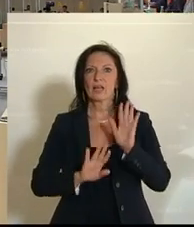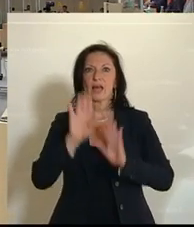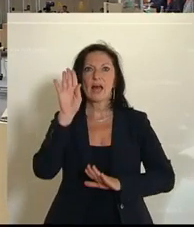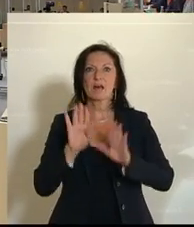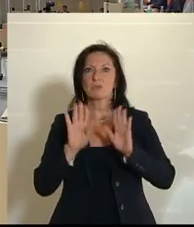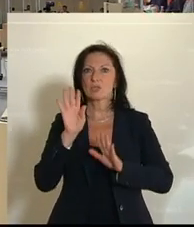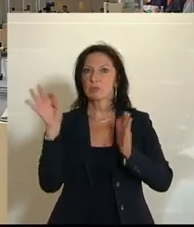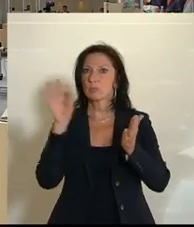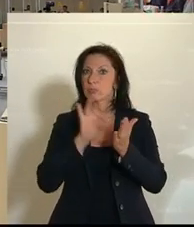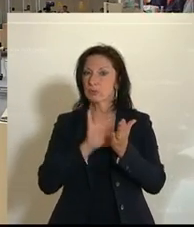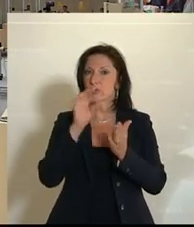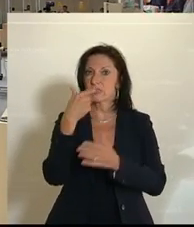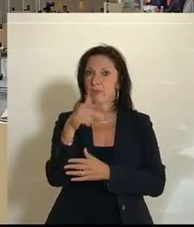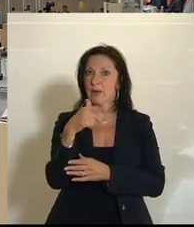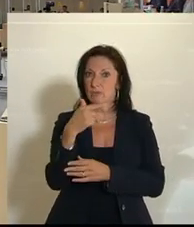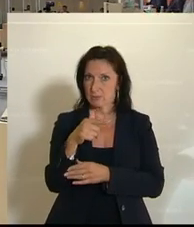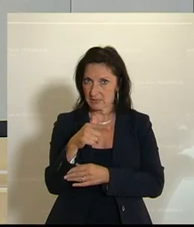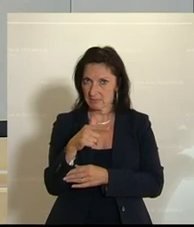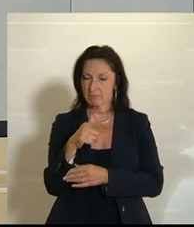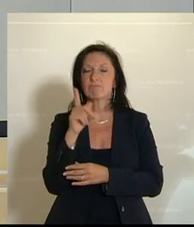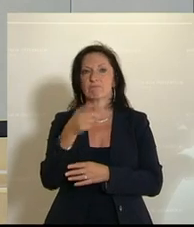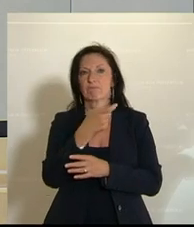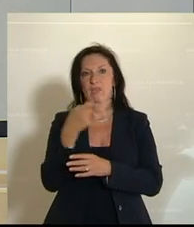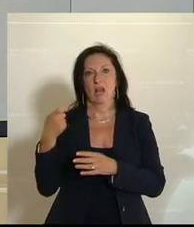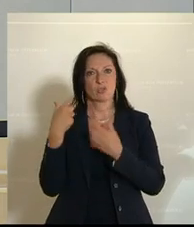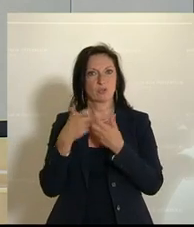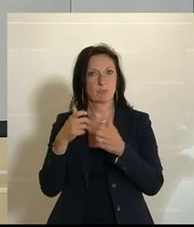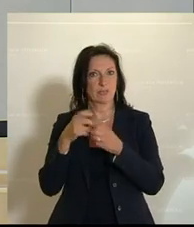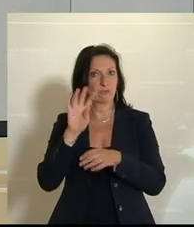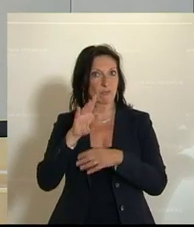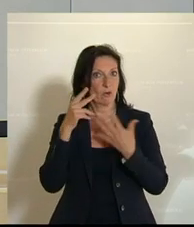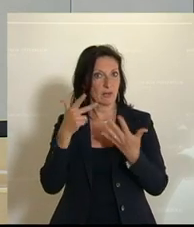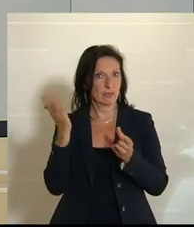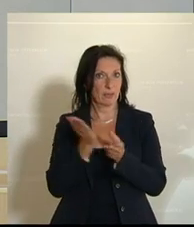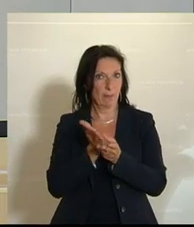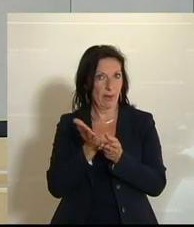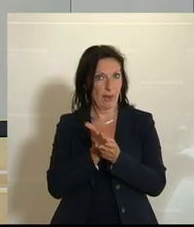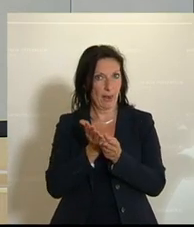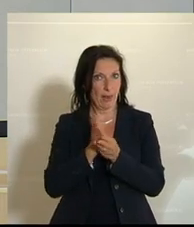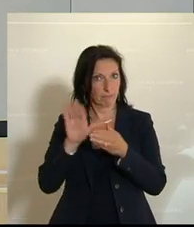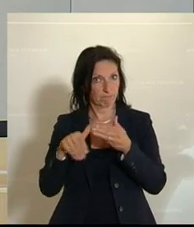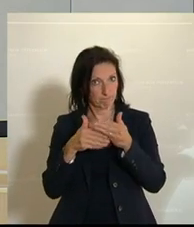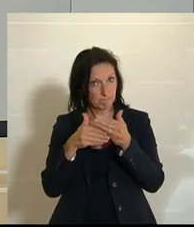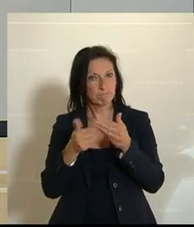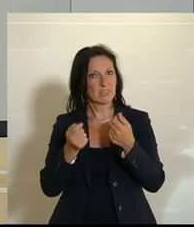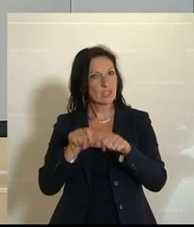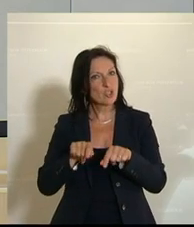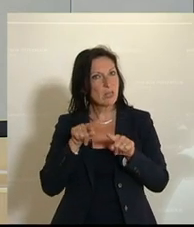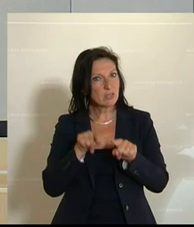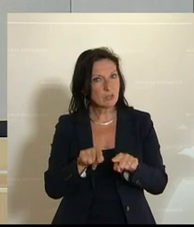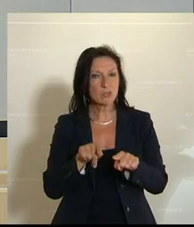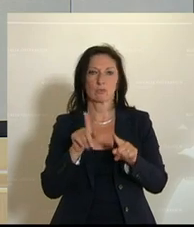über den Tagesordnungspunkt 22, die dem Ausschussbericht 84 der Beilagen angeschlossene Entschließung